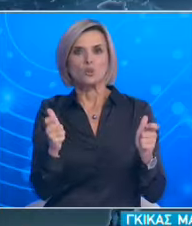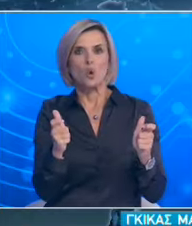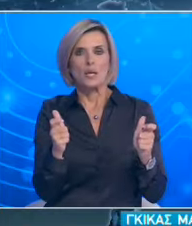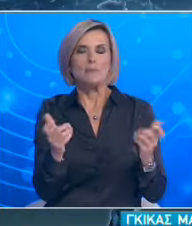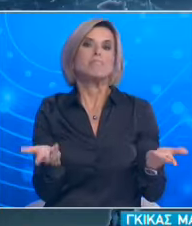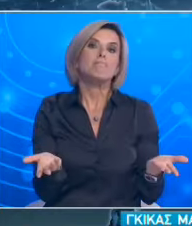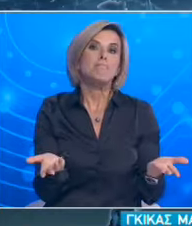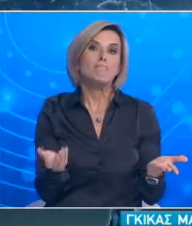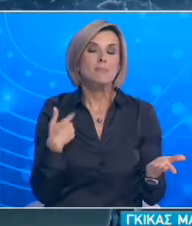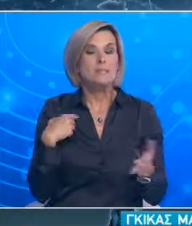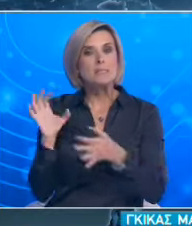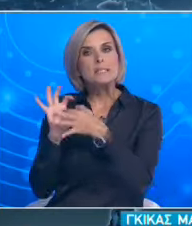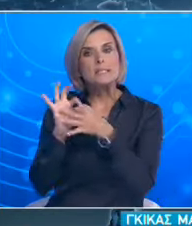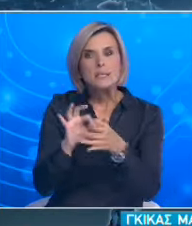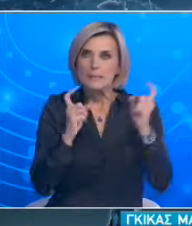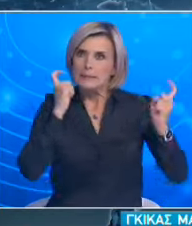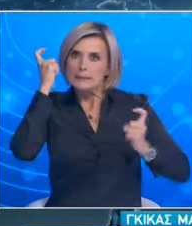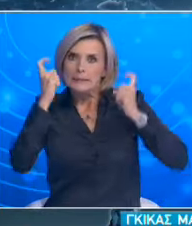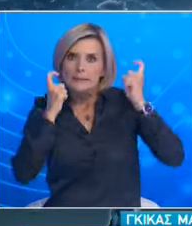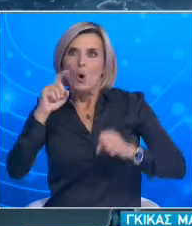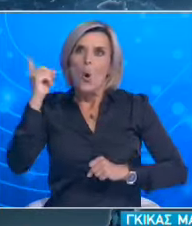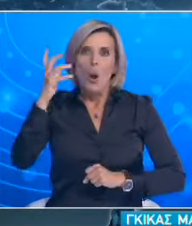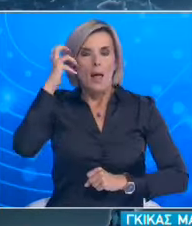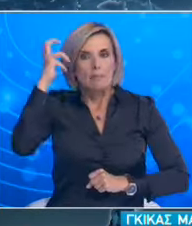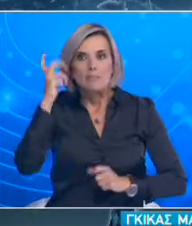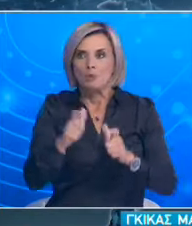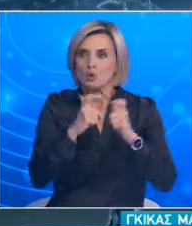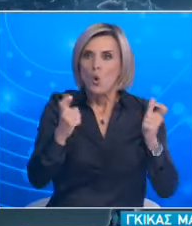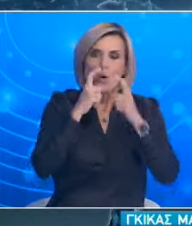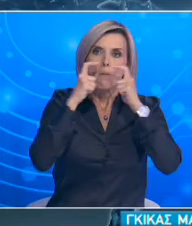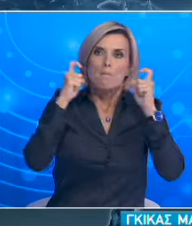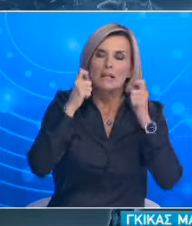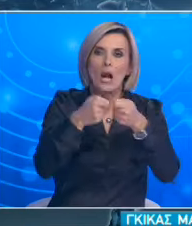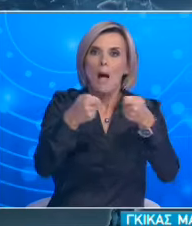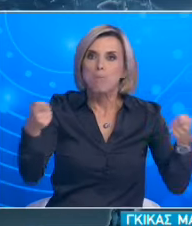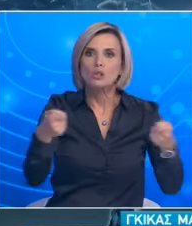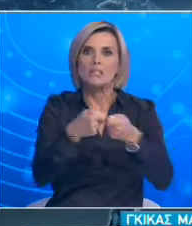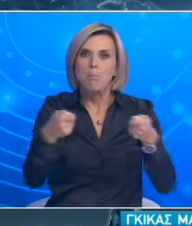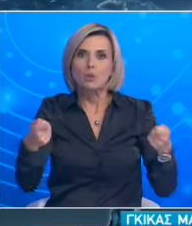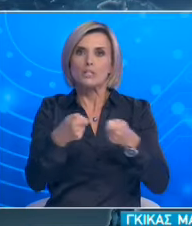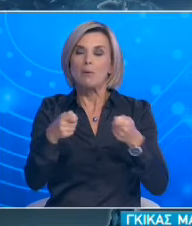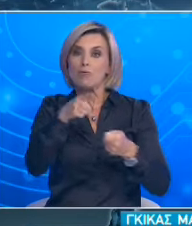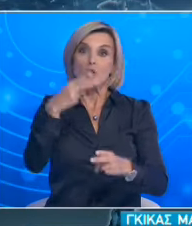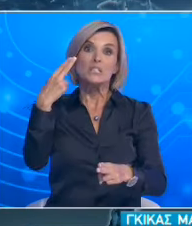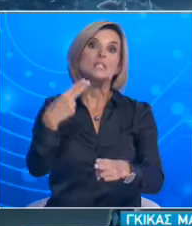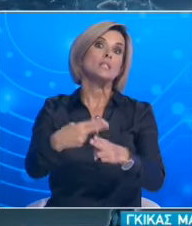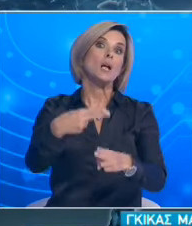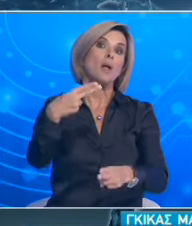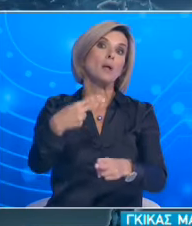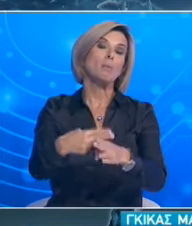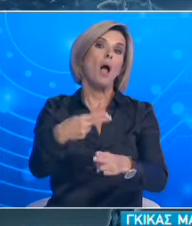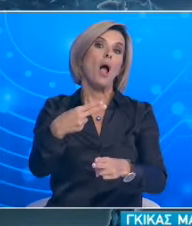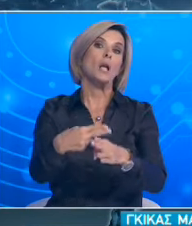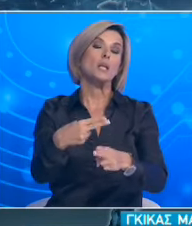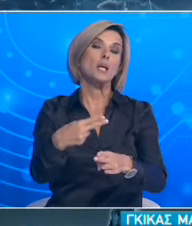δεδομένο ότι συνεχώς και μονότονα επαναλαμβάνεται όλοι οι επιστήμονες ότι το μέτρο της απόστασης είναι εξίσου σημαντικό αν όχι και σημαντικότερο από τη